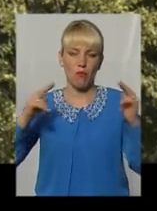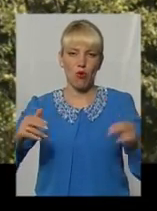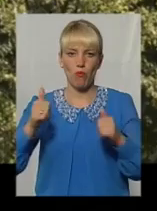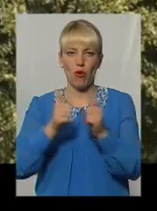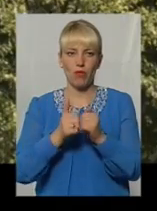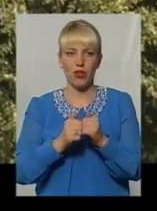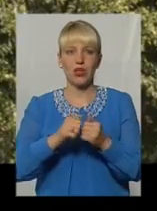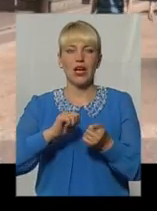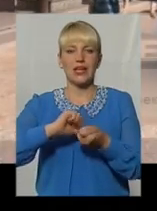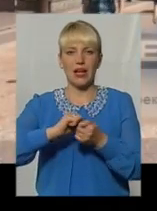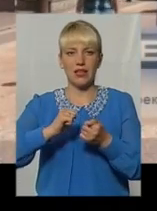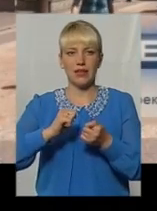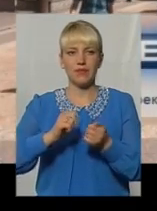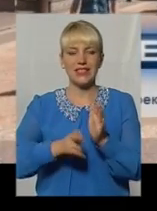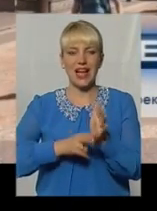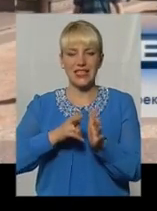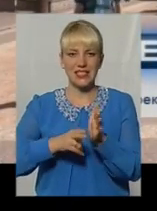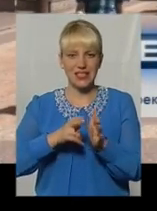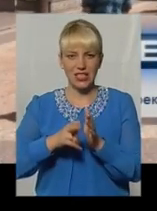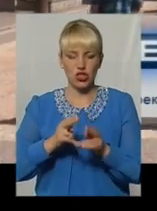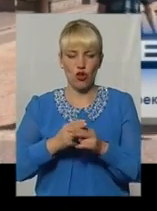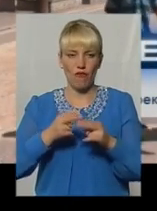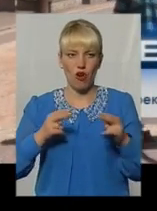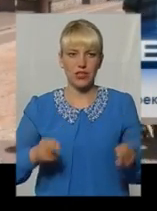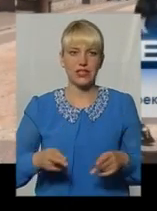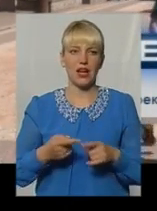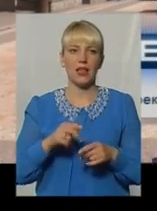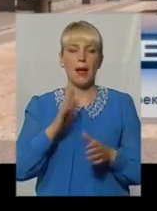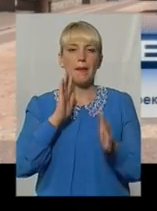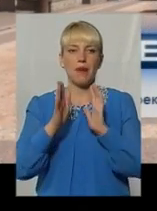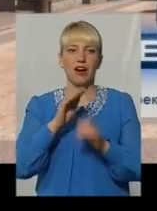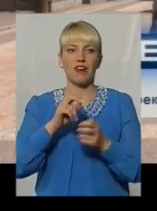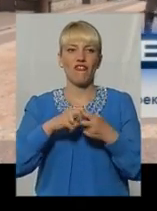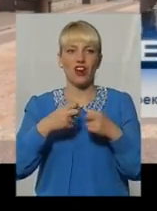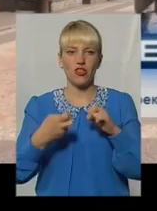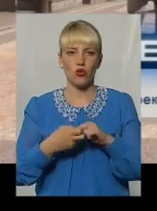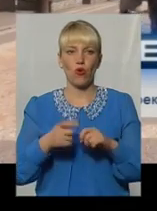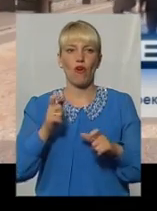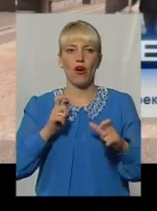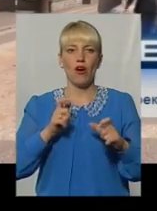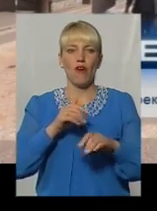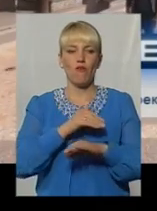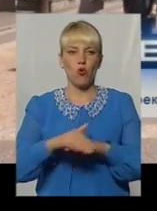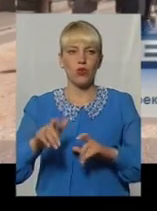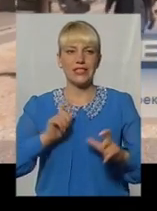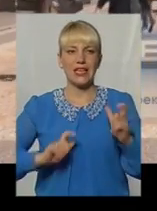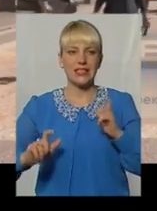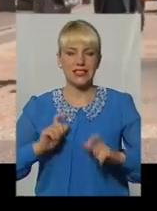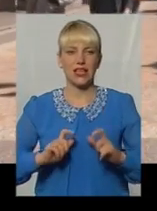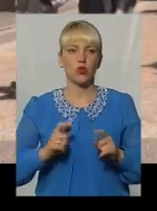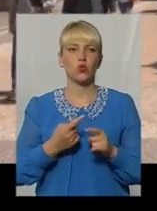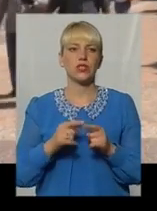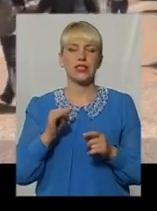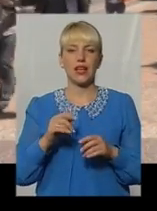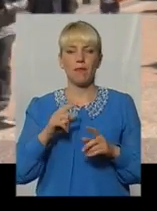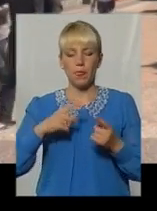мікрорайоні виставка. Біля Вічного огню, парку Франко, вулиця Інститутська, круг